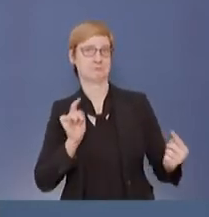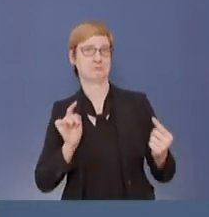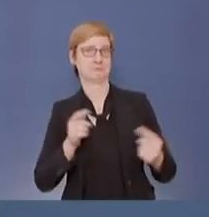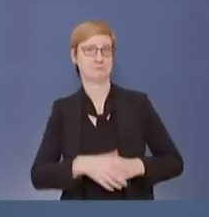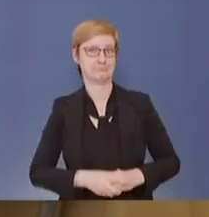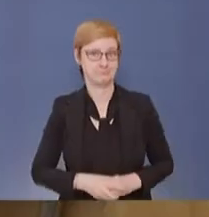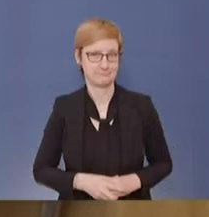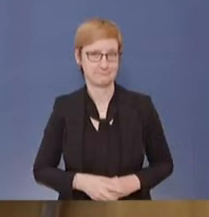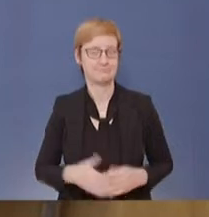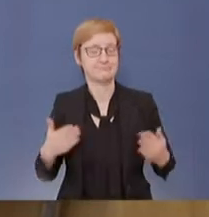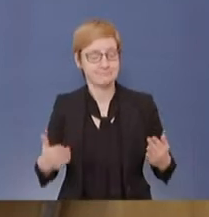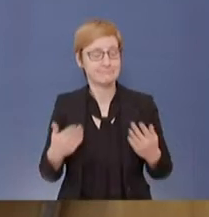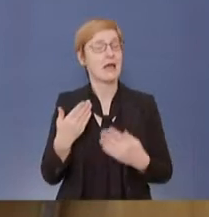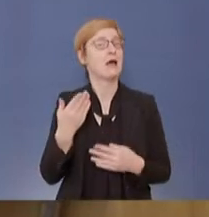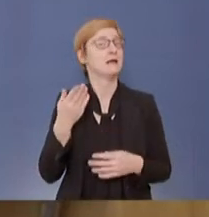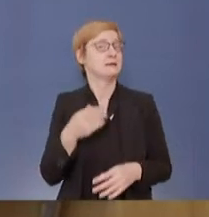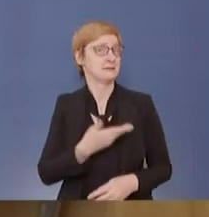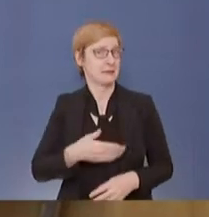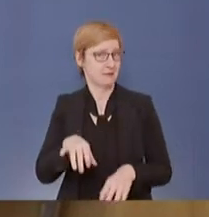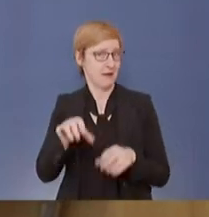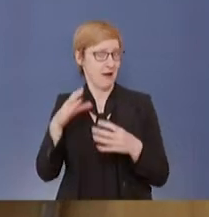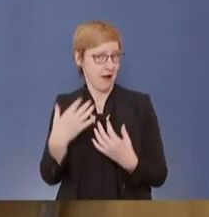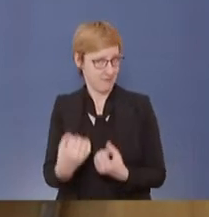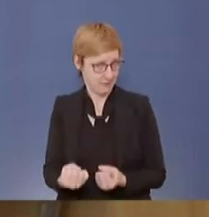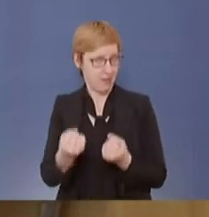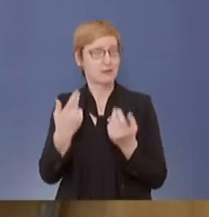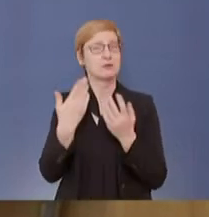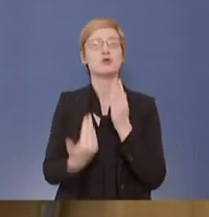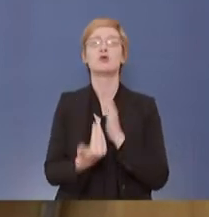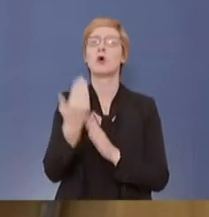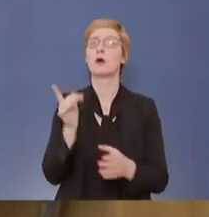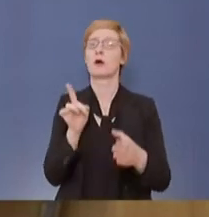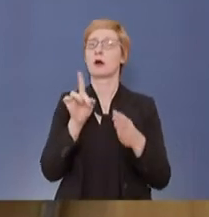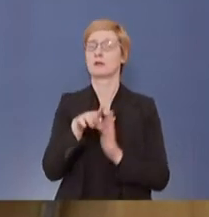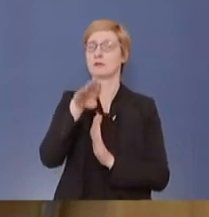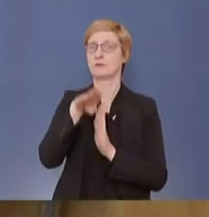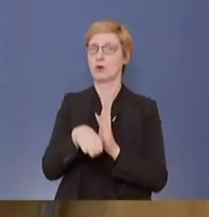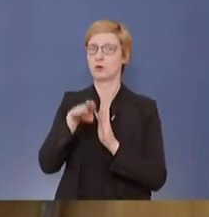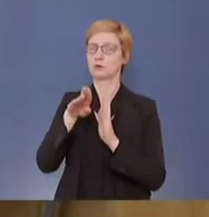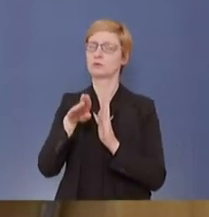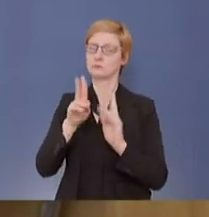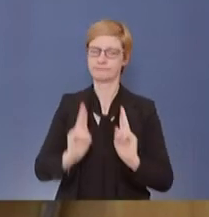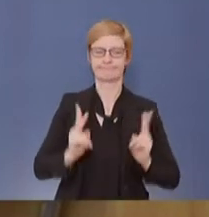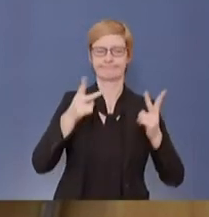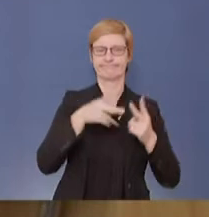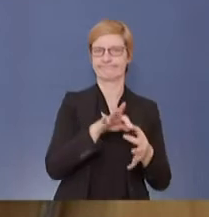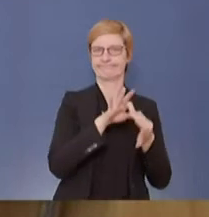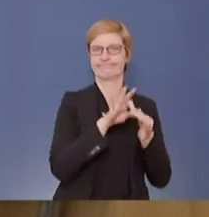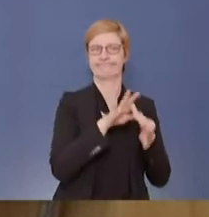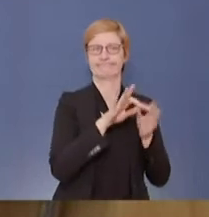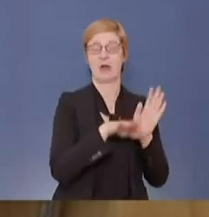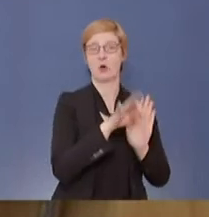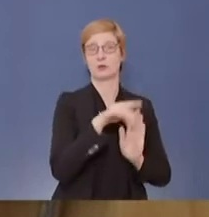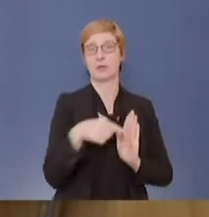Tatsächlich gibt es in Sachsen-Anhalt, die haben jetzt wohl eine neue Quarantäne-Ordnung erlassen, die diese Ausnahmen vorsieht.